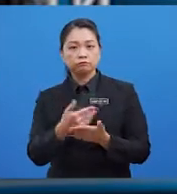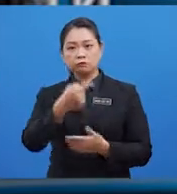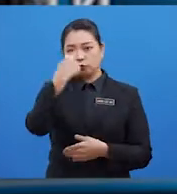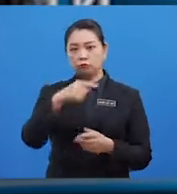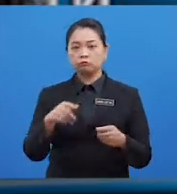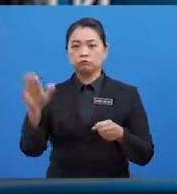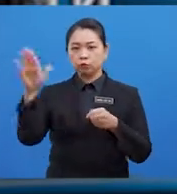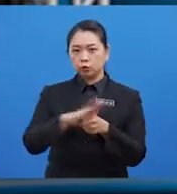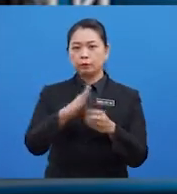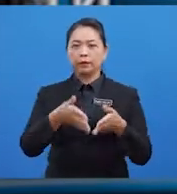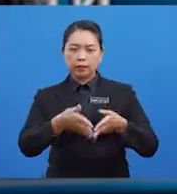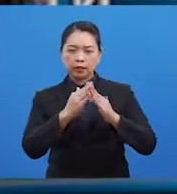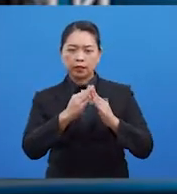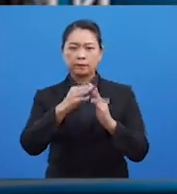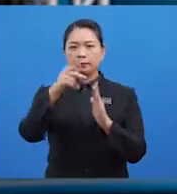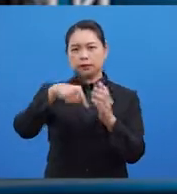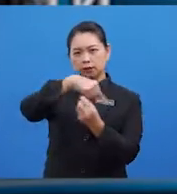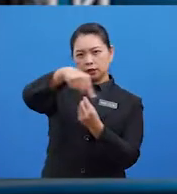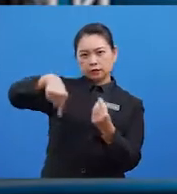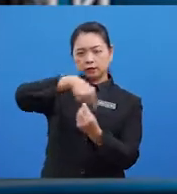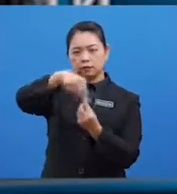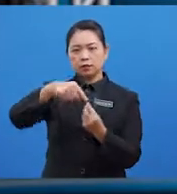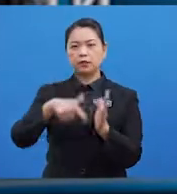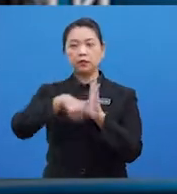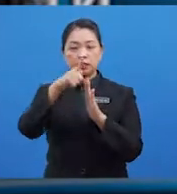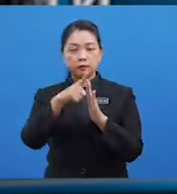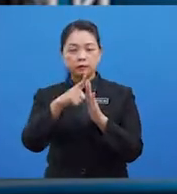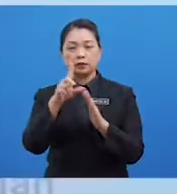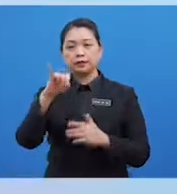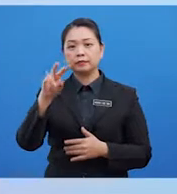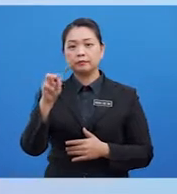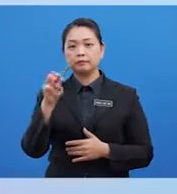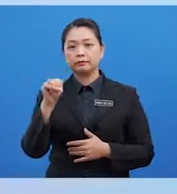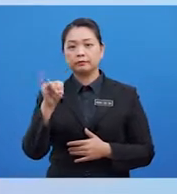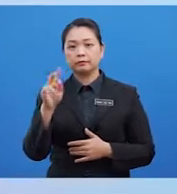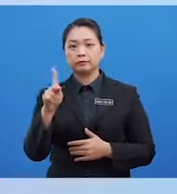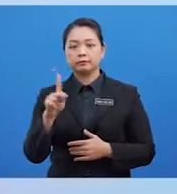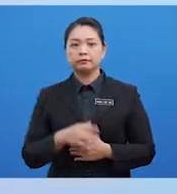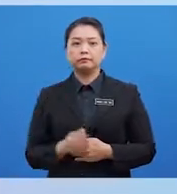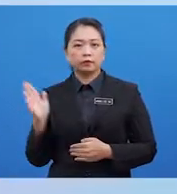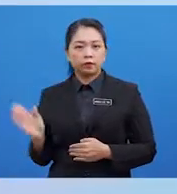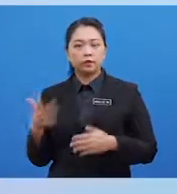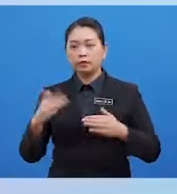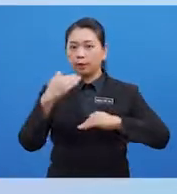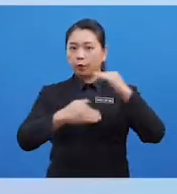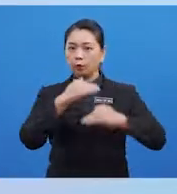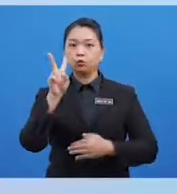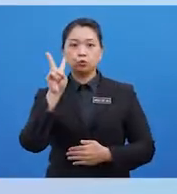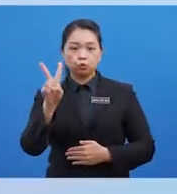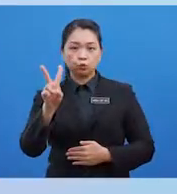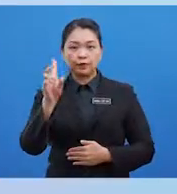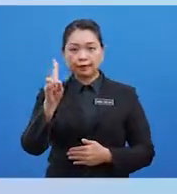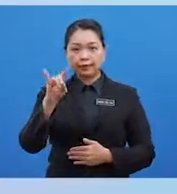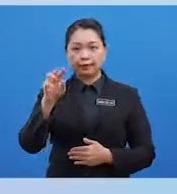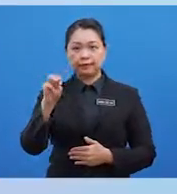Untuk memenuhi permintaan persekitaran Jintai telah membangun model Dua dimensi